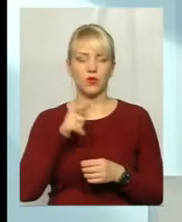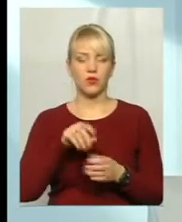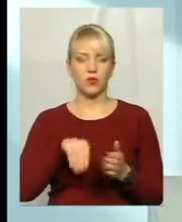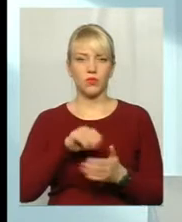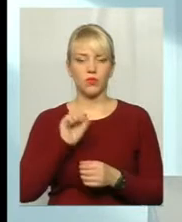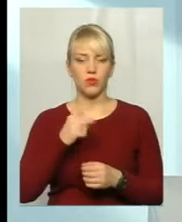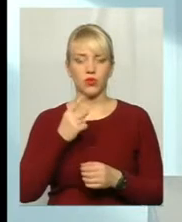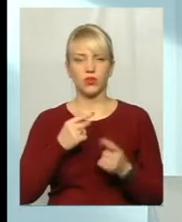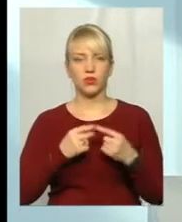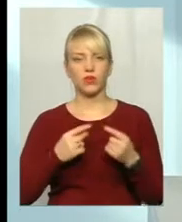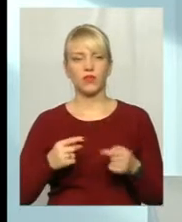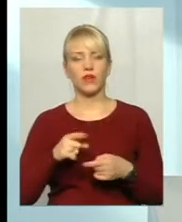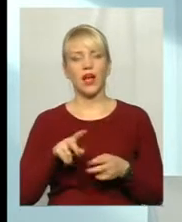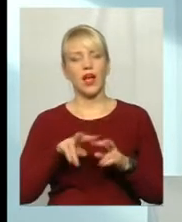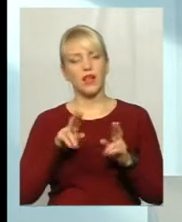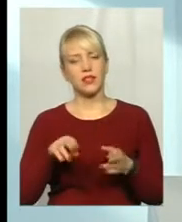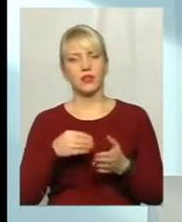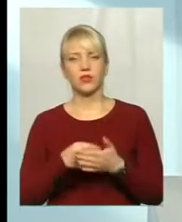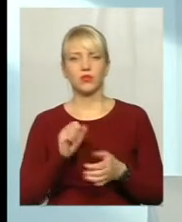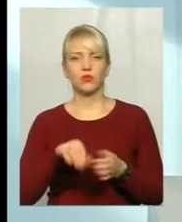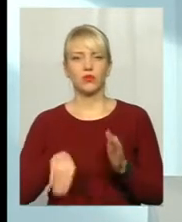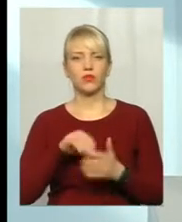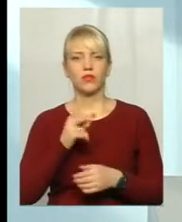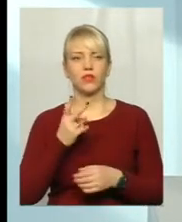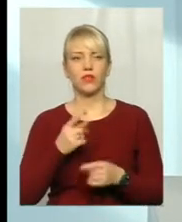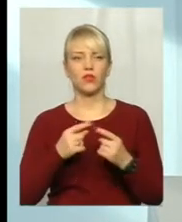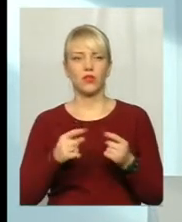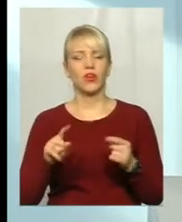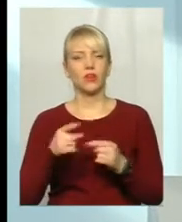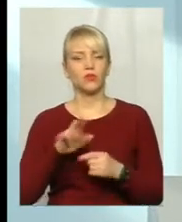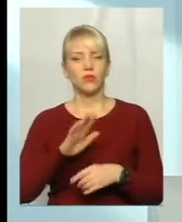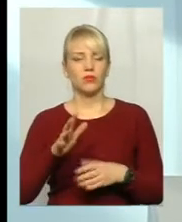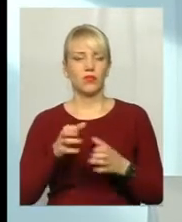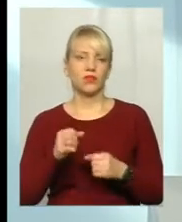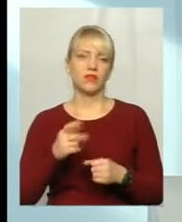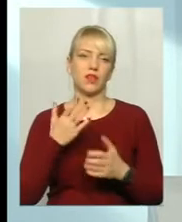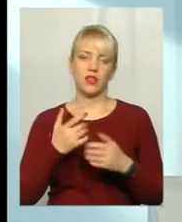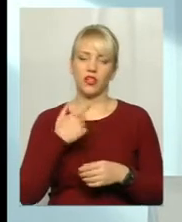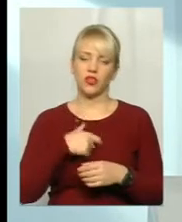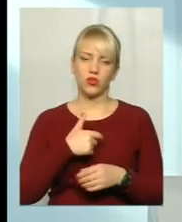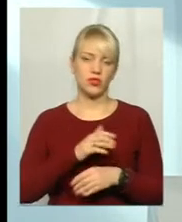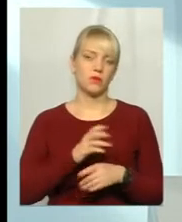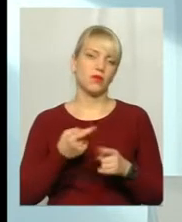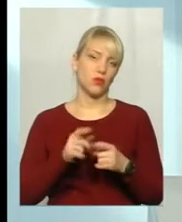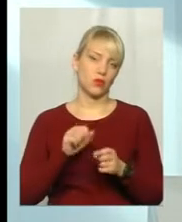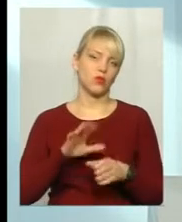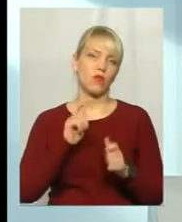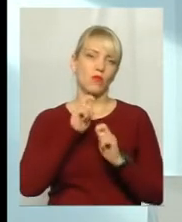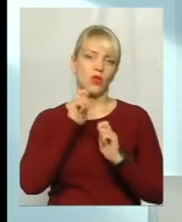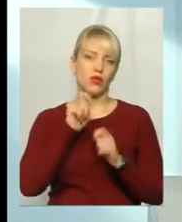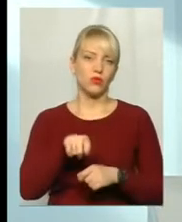можна купити, а тут за таку саму ціну два товари, то чому б не взяти? Якщо не для себе, то буде на подарунок, знову ж таки.